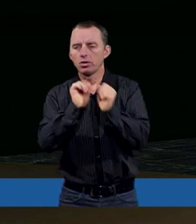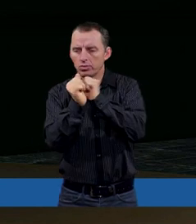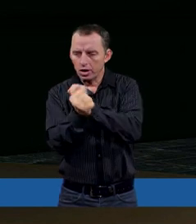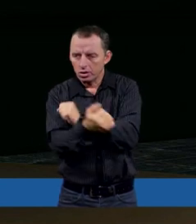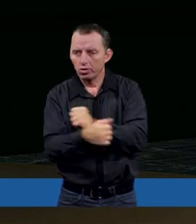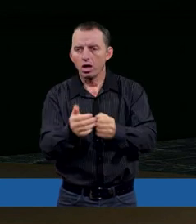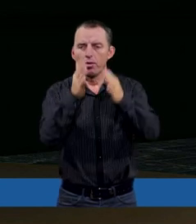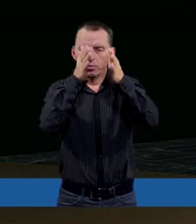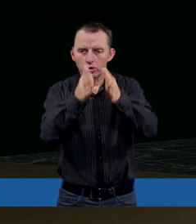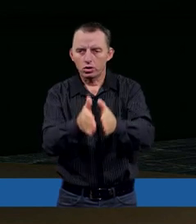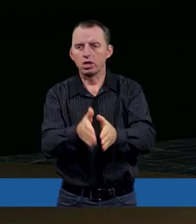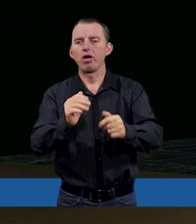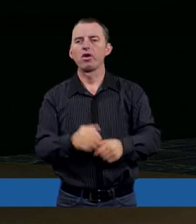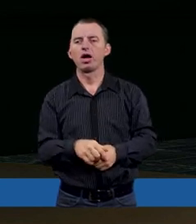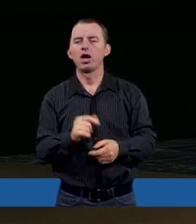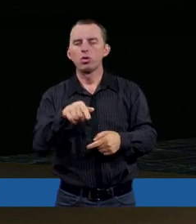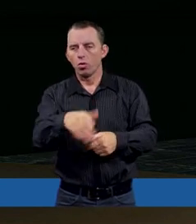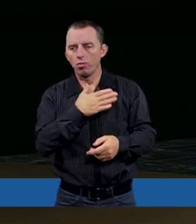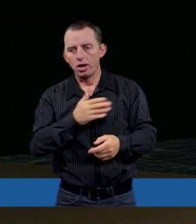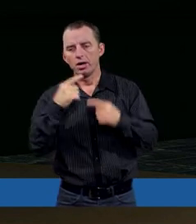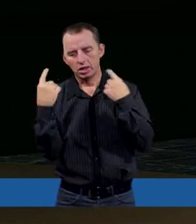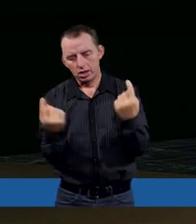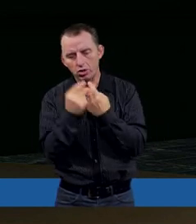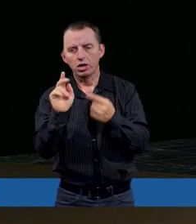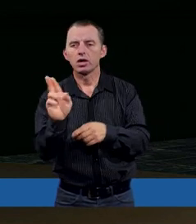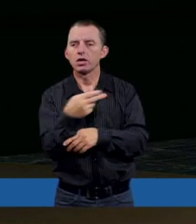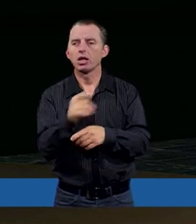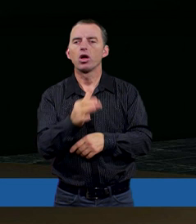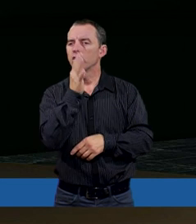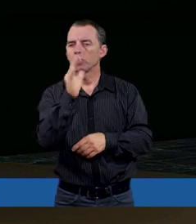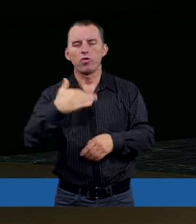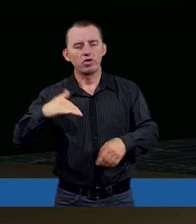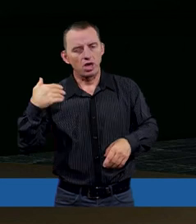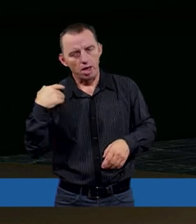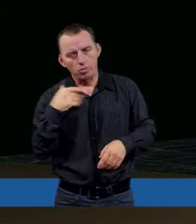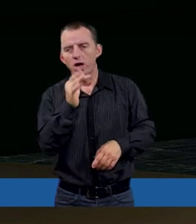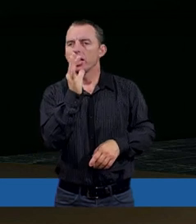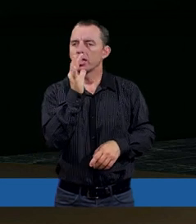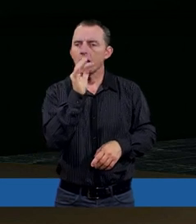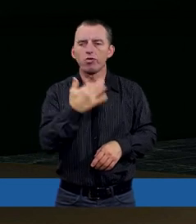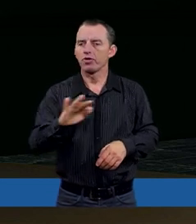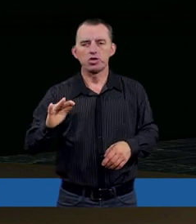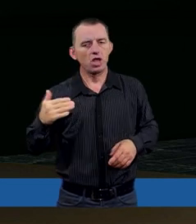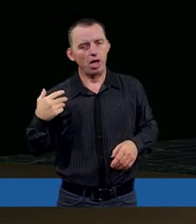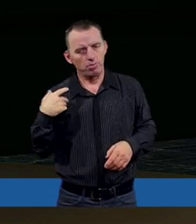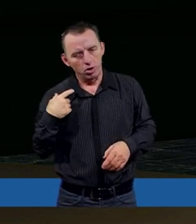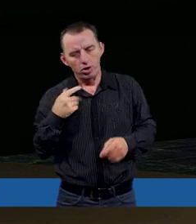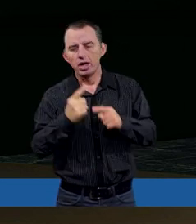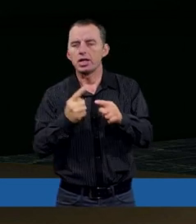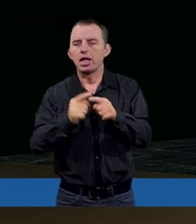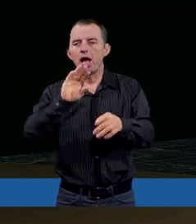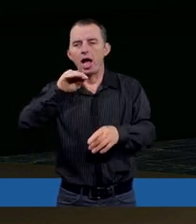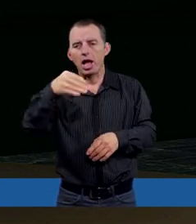postawa. Natomiast tutaj mamy sytuację, kiedy jeszcze Żydów nie było, kiedy Izraelitów jeszcze nie było. Zatem